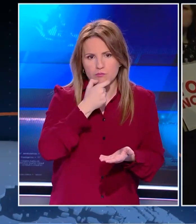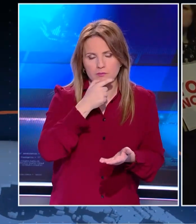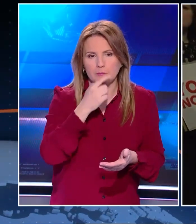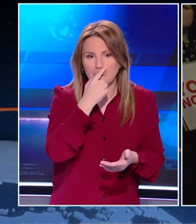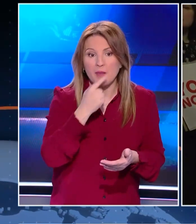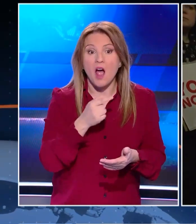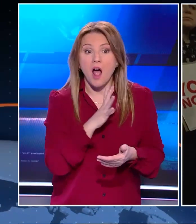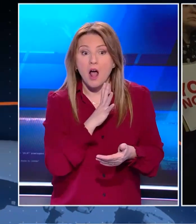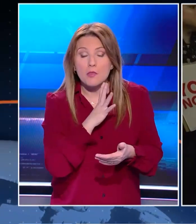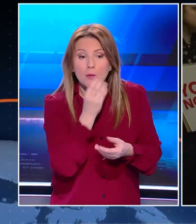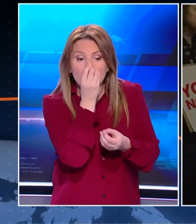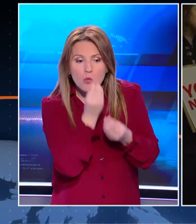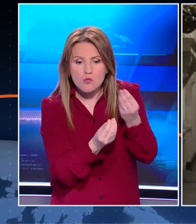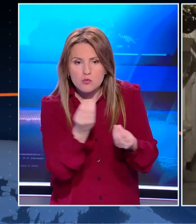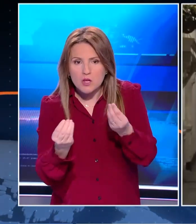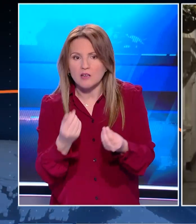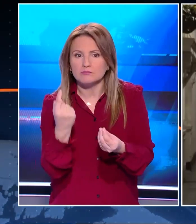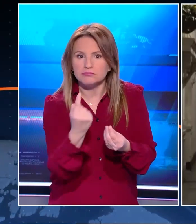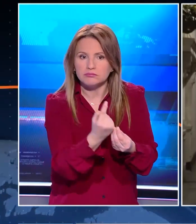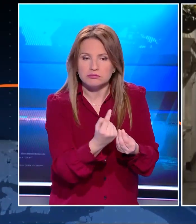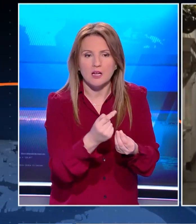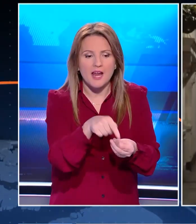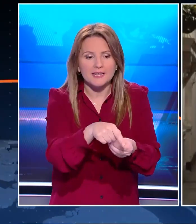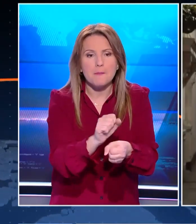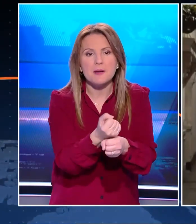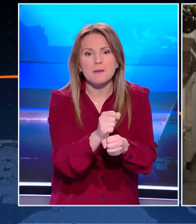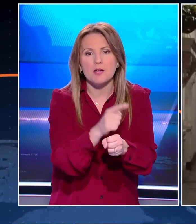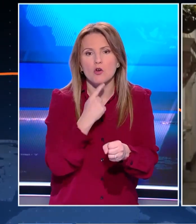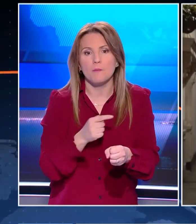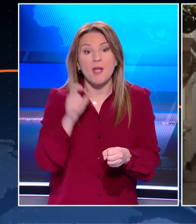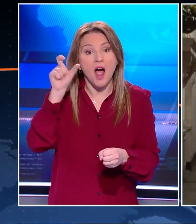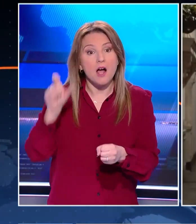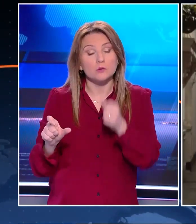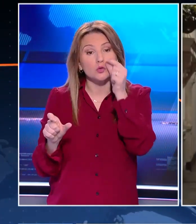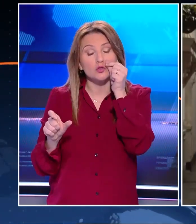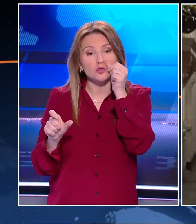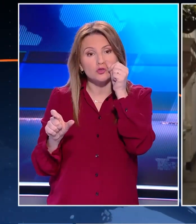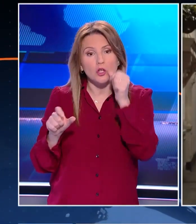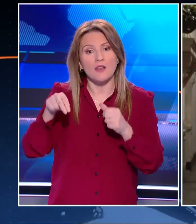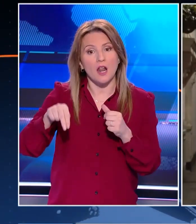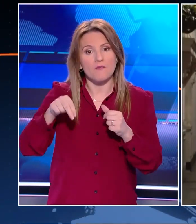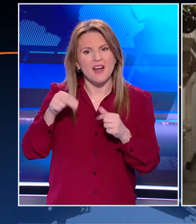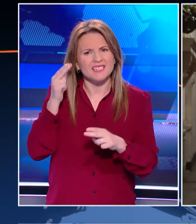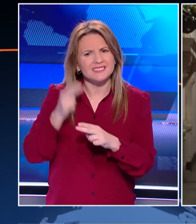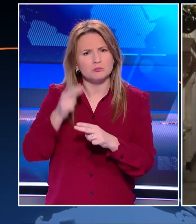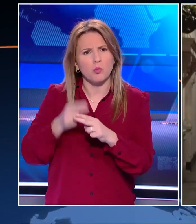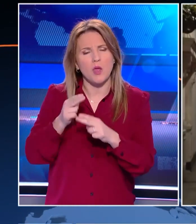λουλούδια και ανάβουν κεριά σε ένα αυτοσχέδιο μνημείο. Είχε πολύ, πολύ σημαντικό.